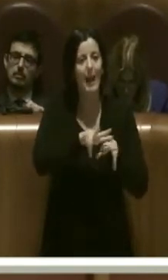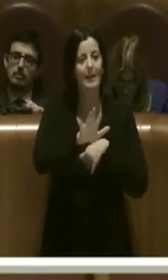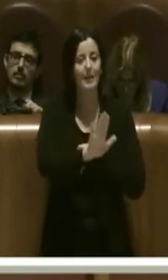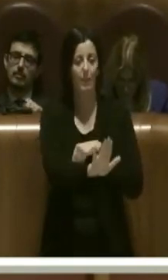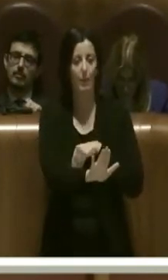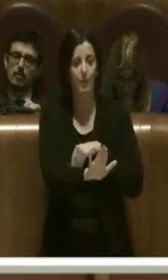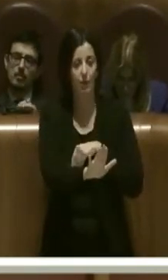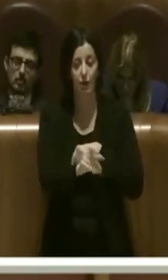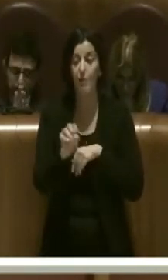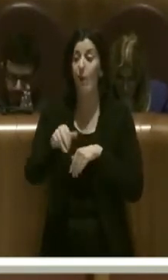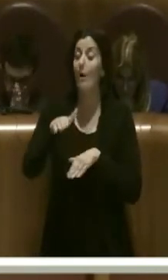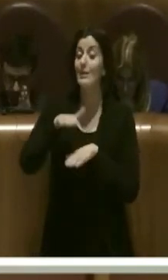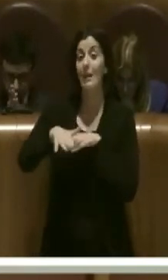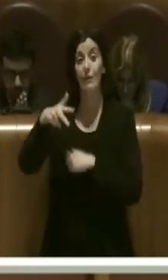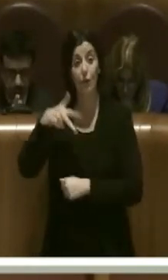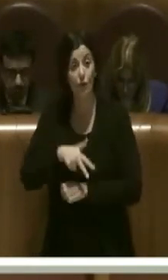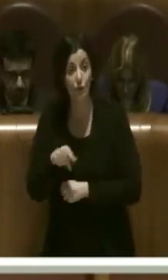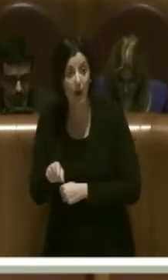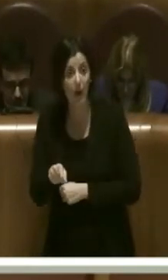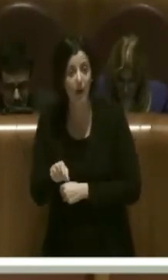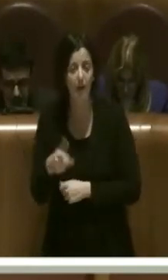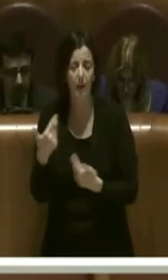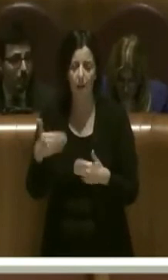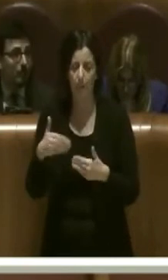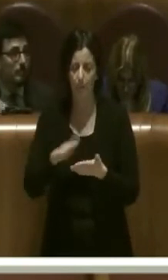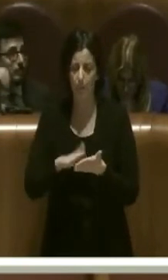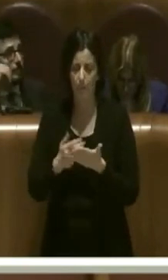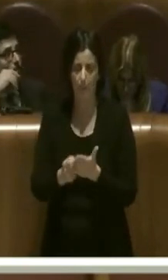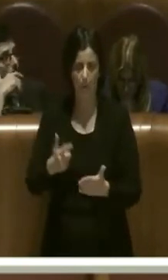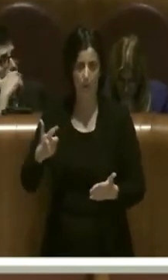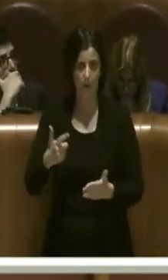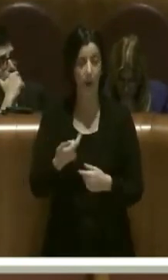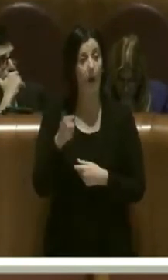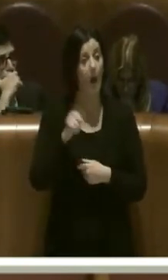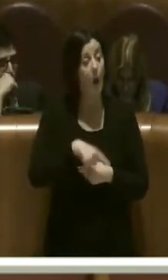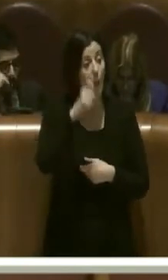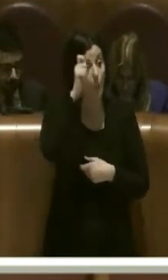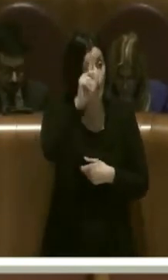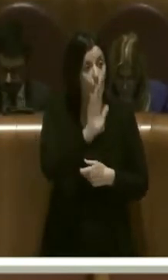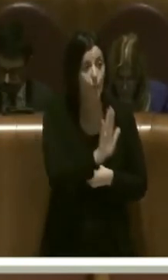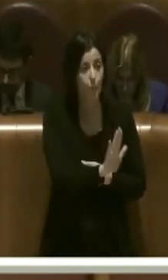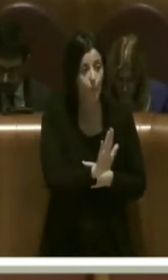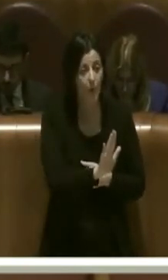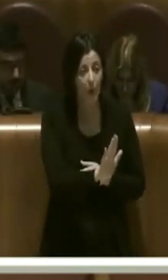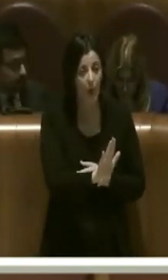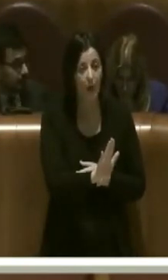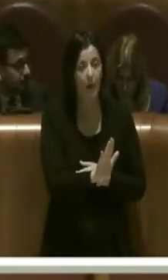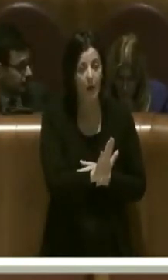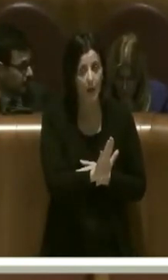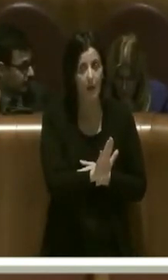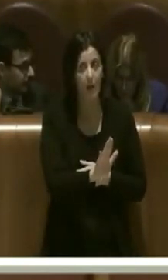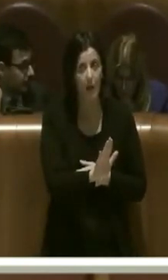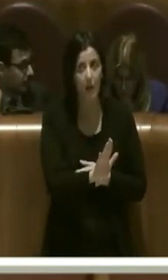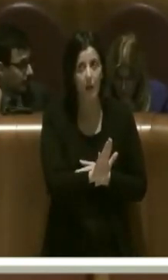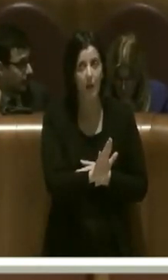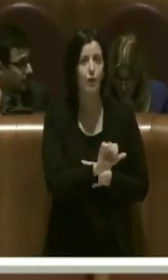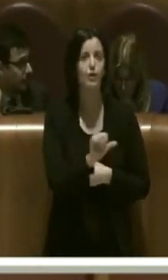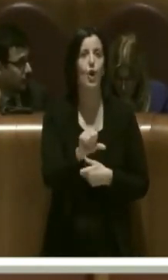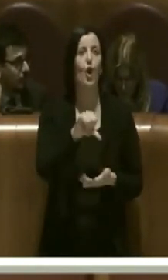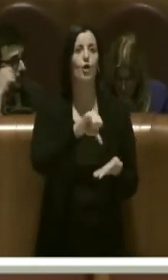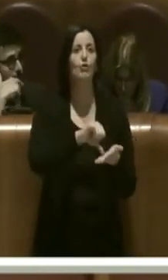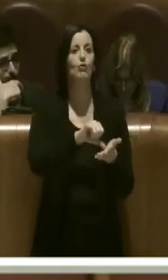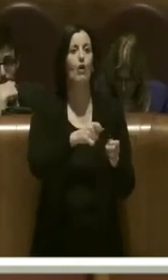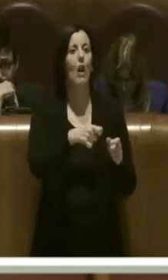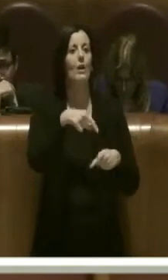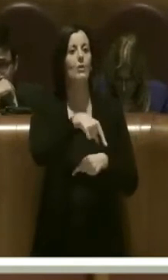Penso ai servizi sociali, che hanno comunque una componente importante. Penso alla cultura, che non è solo al centro di Roma